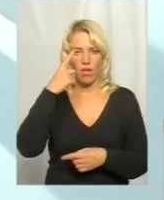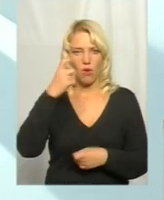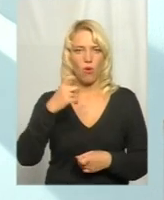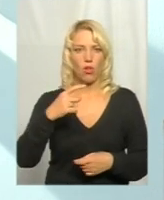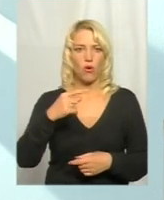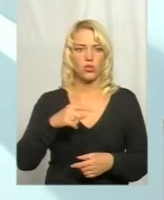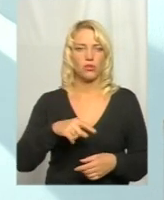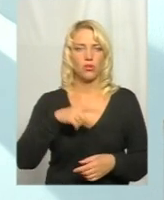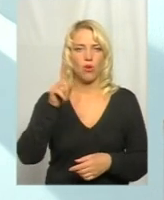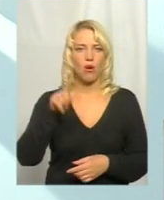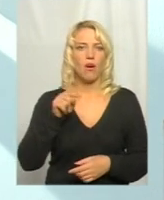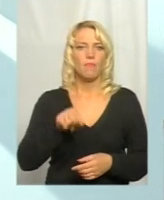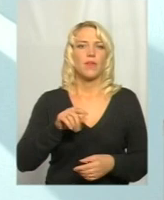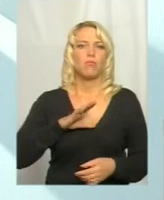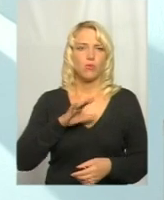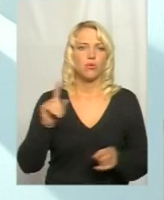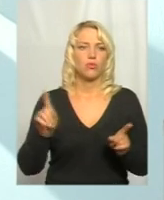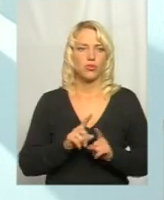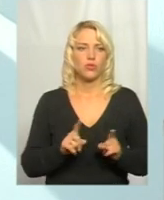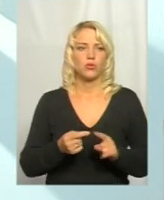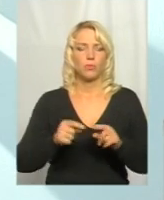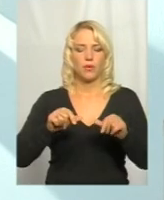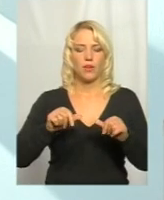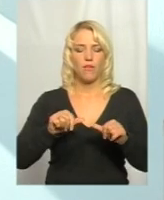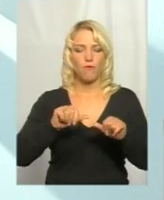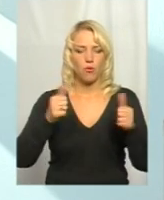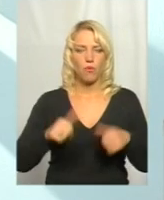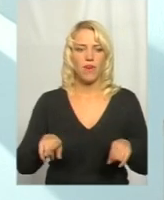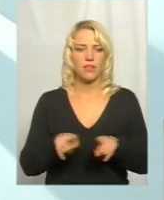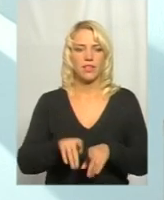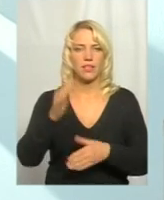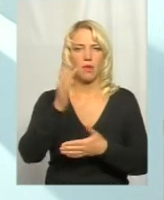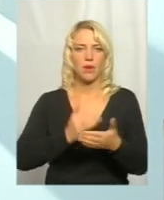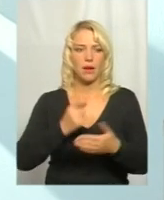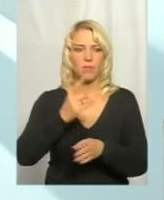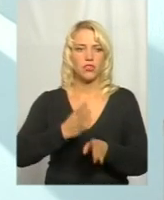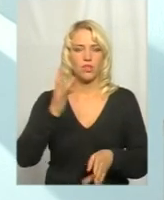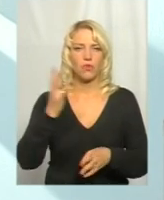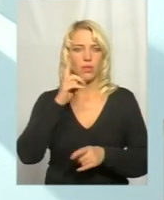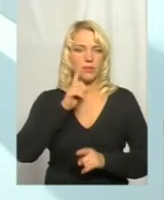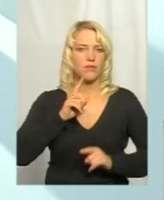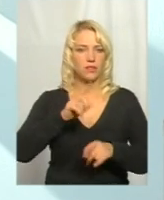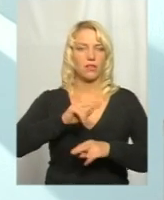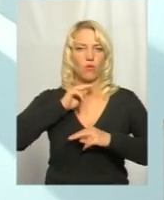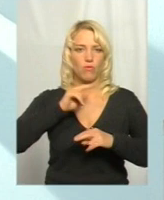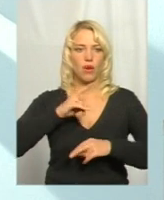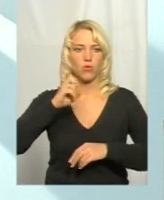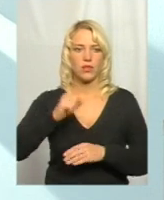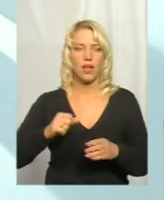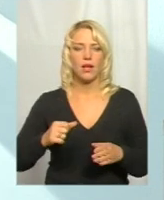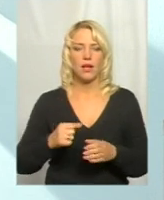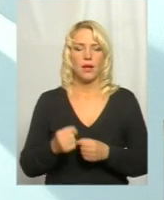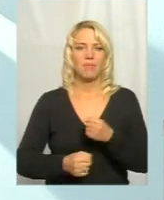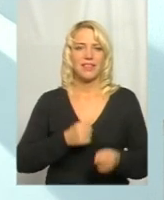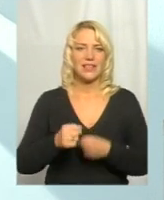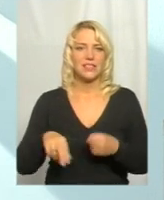головам районних державних адміністрацій при формуванні таких переліків першочергово звертати увагу на під'їзди до соціально